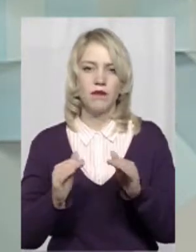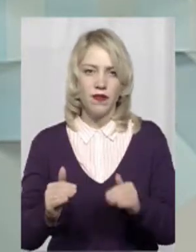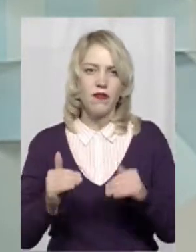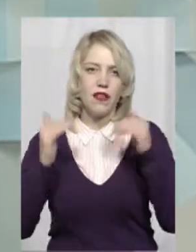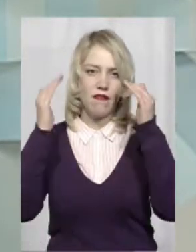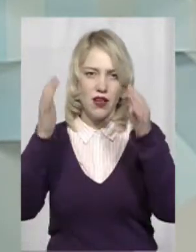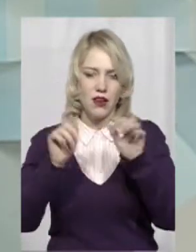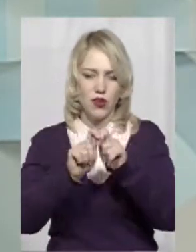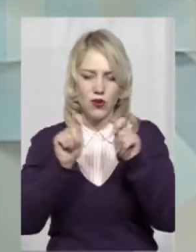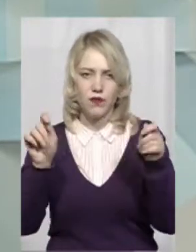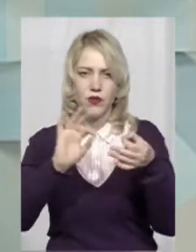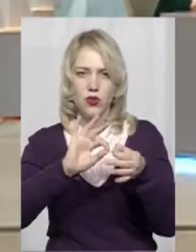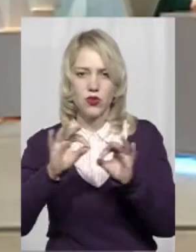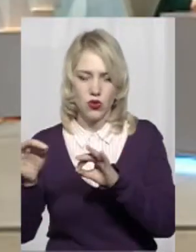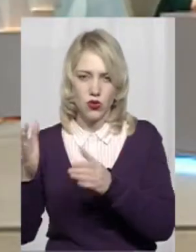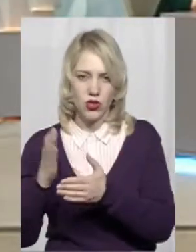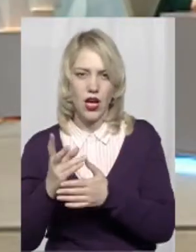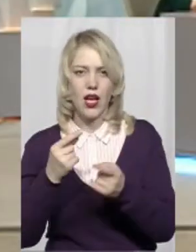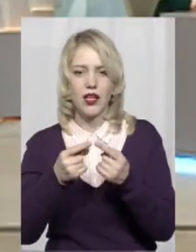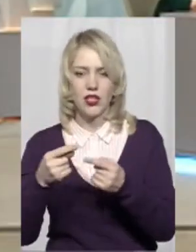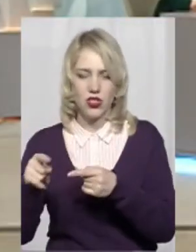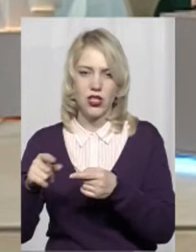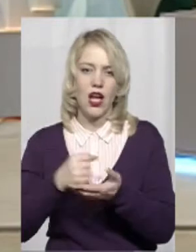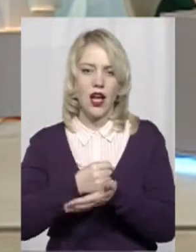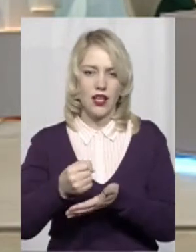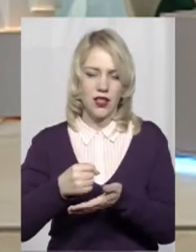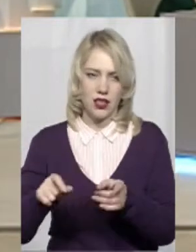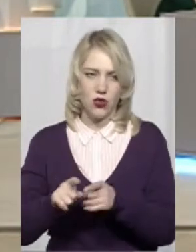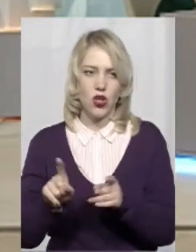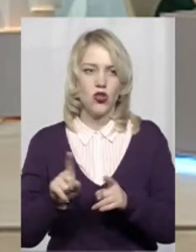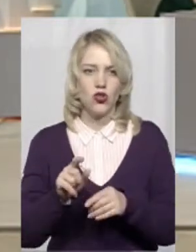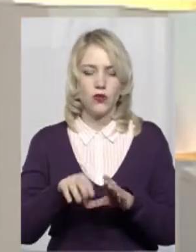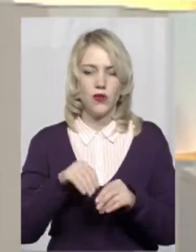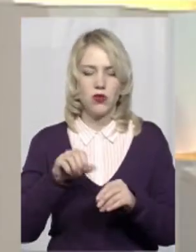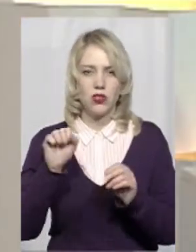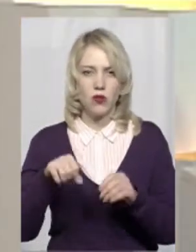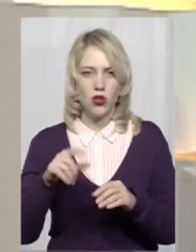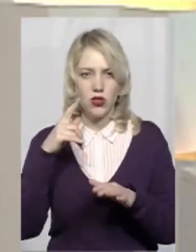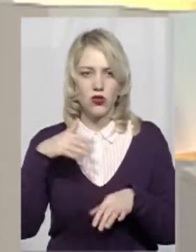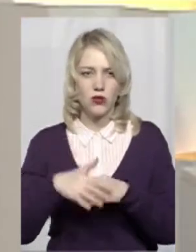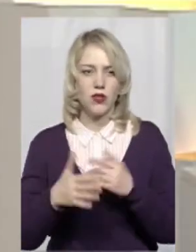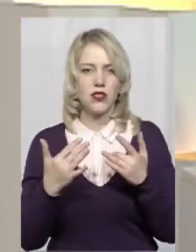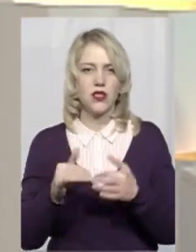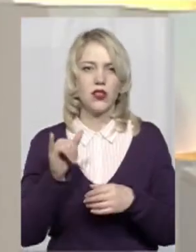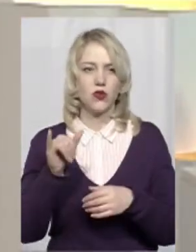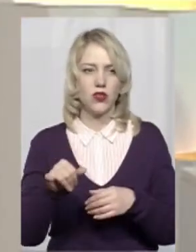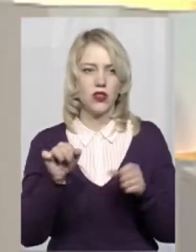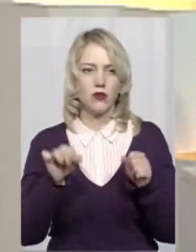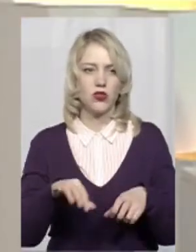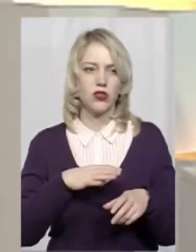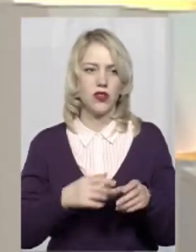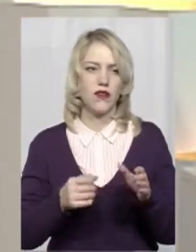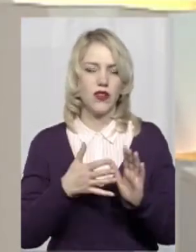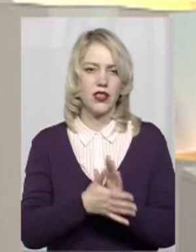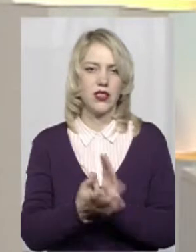більш розлого. Також є програми інших кандидатів, всі, які... Для того, щоб виборці могли зрозуміти, скільки часу може у них, можуть